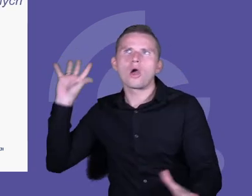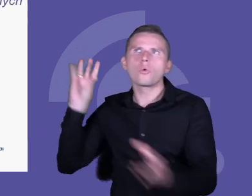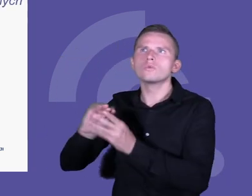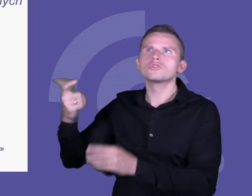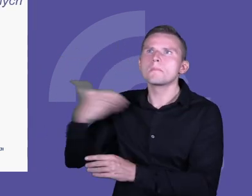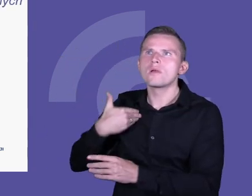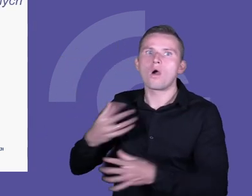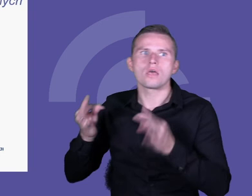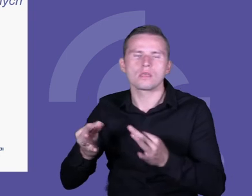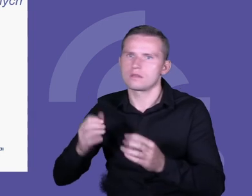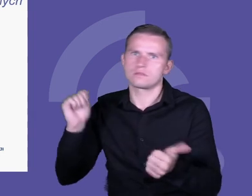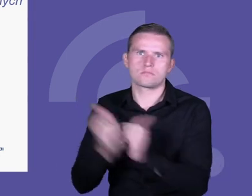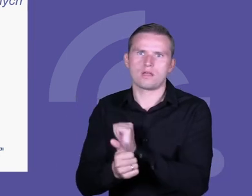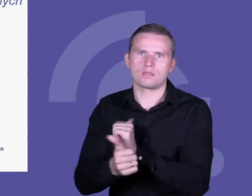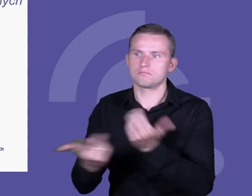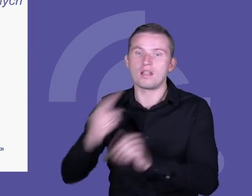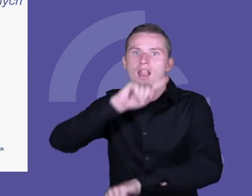lekcje się zmieniły,